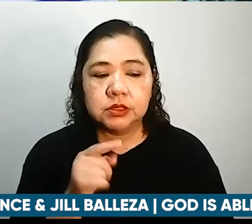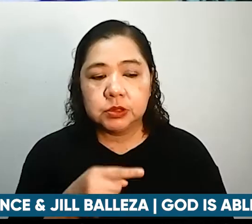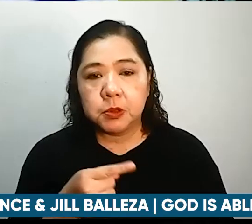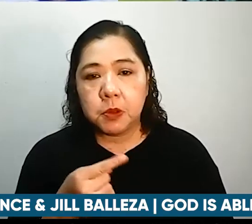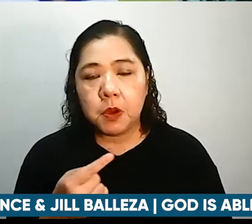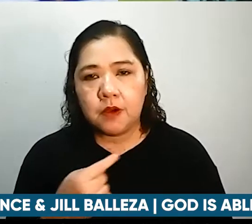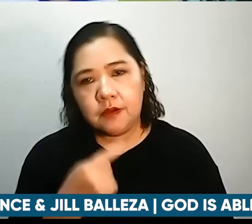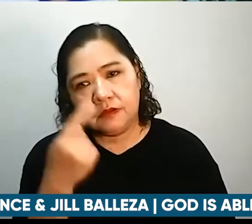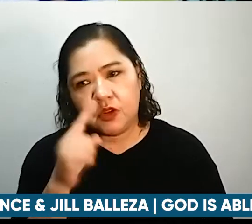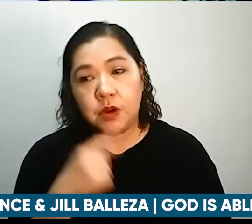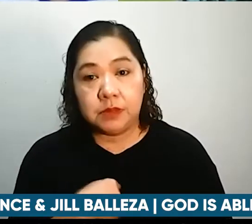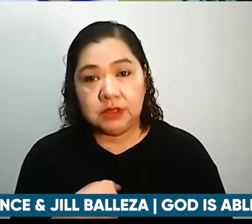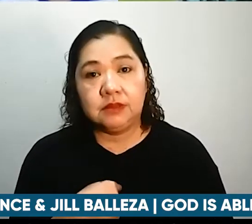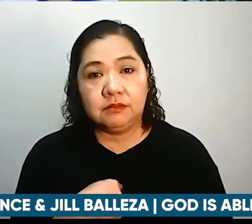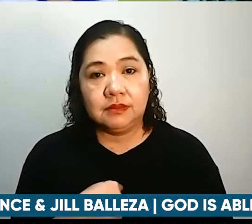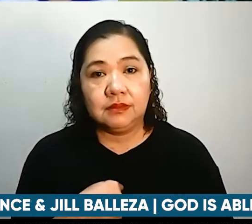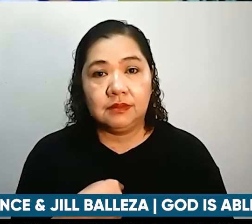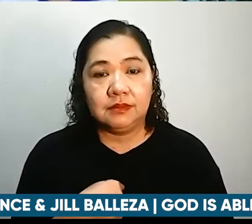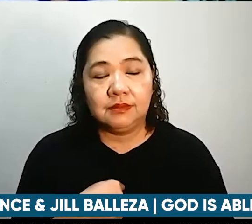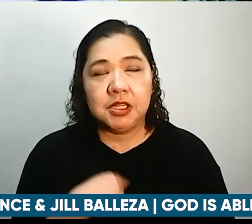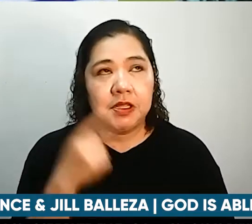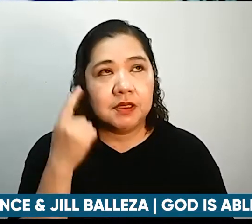kaya ko palang matulog ng